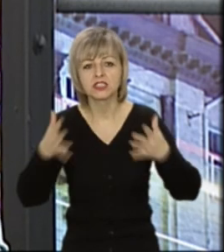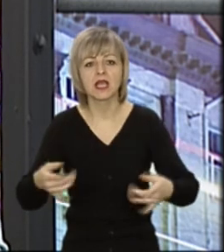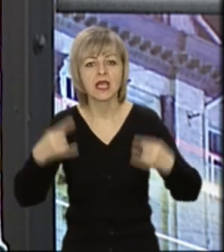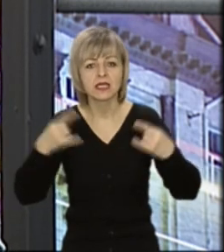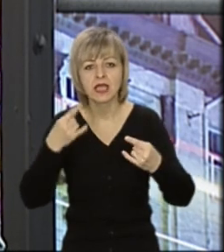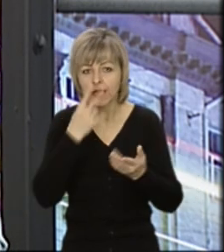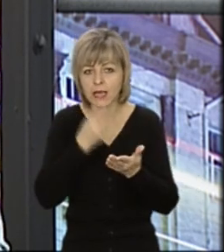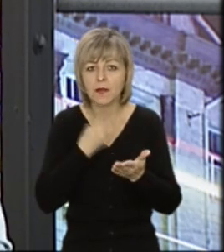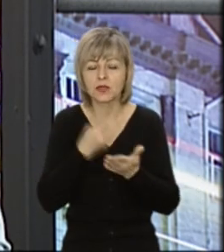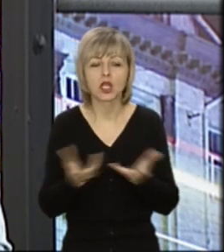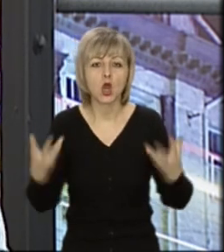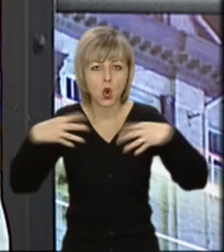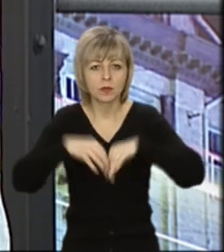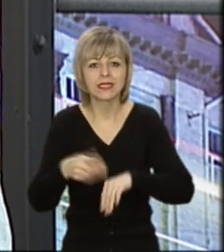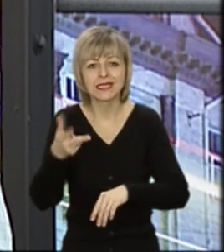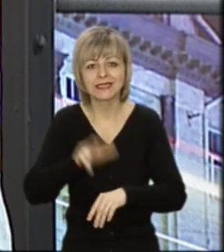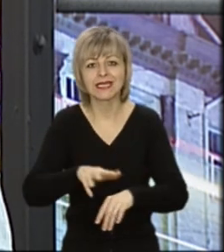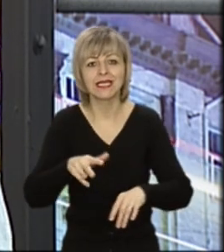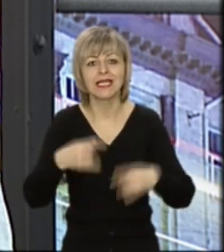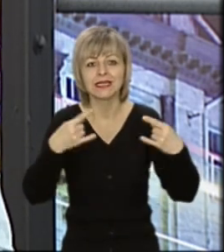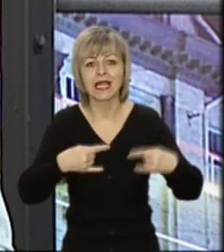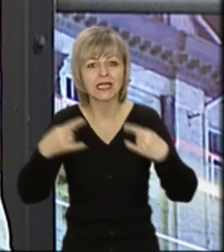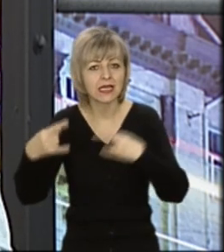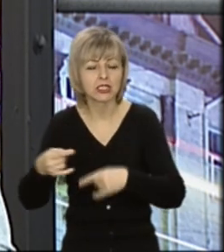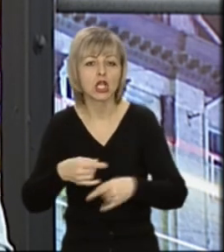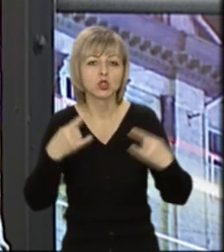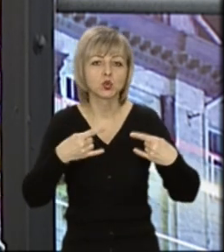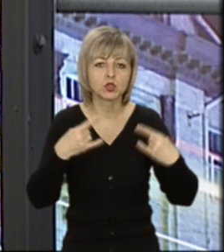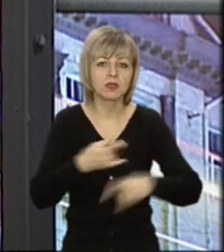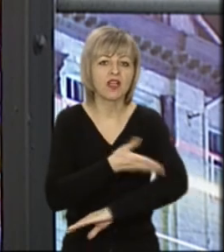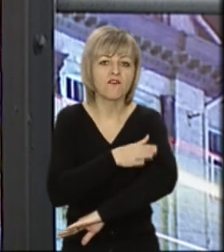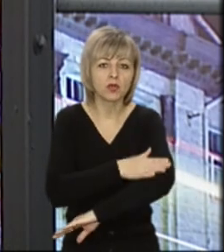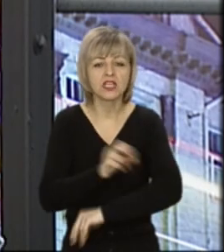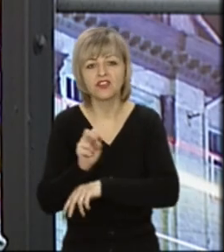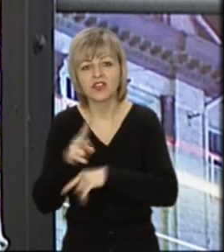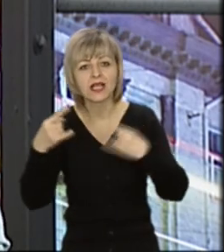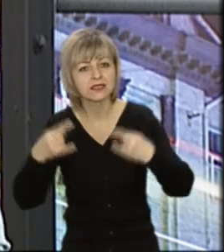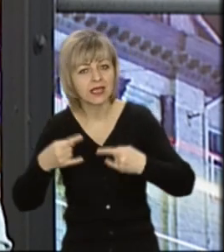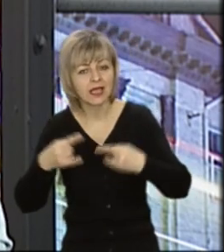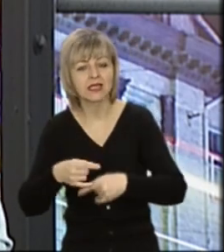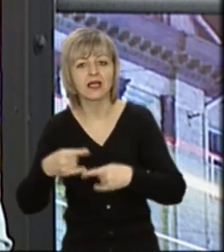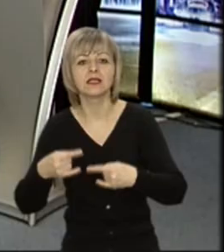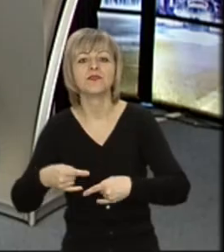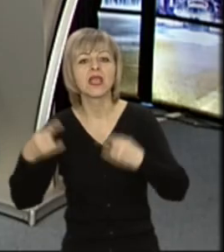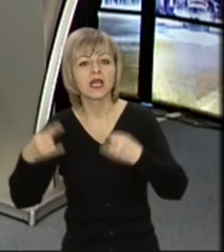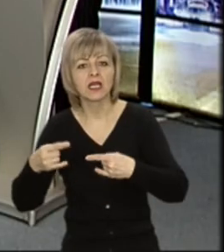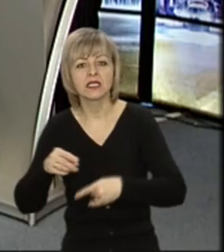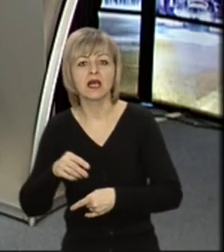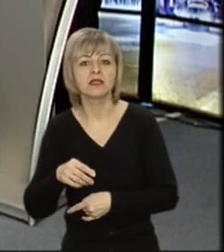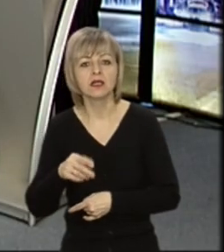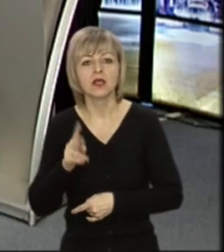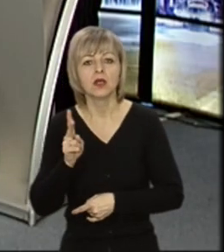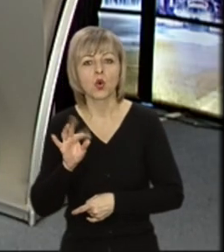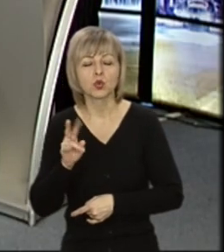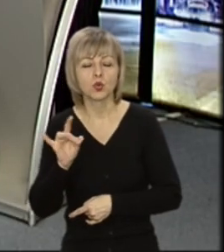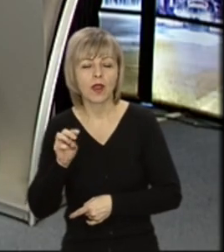телемарафон, який об'єднав одразу три телеканали – це «Суспільне телебачення Волині», «12 телеканал», «Конкурент ТВ» та інформаційне